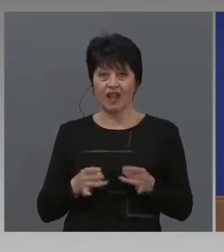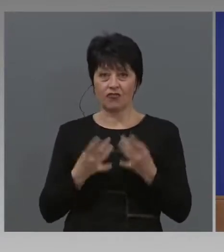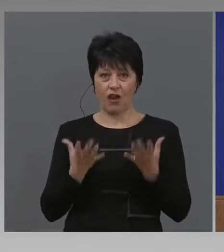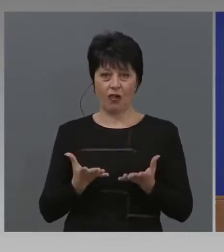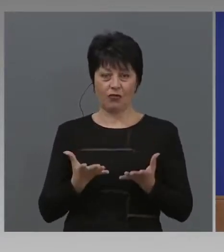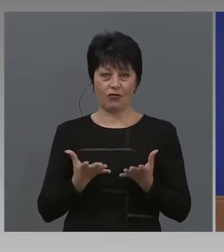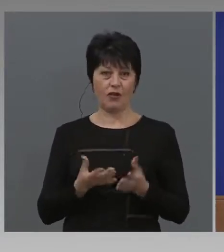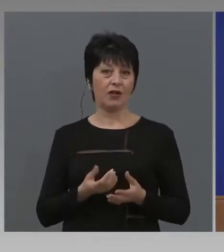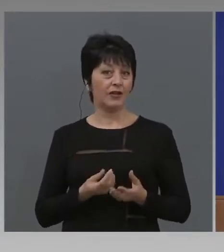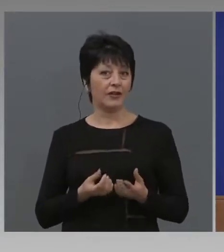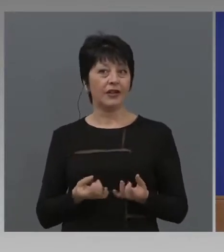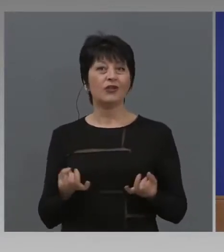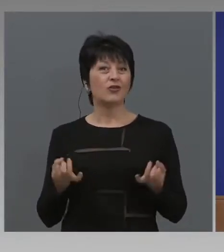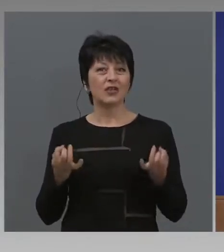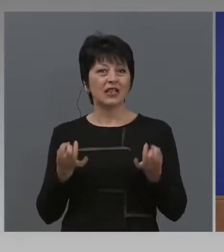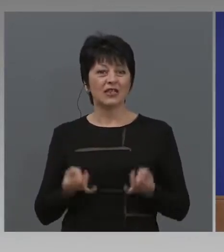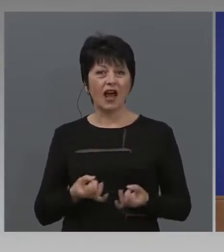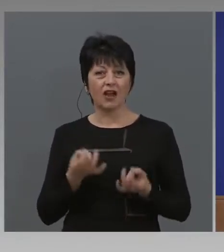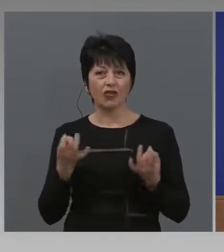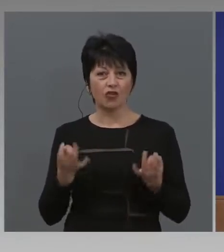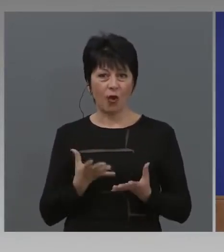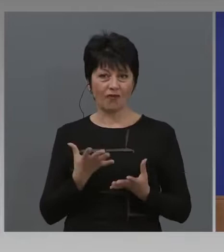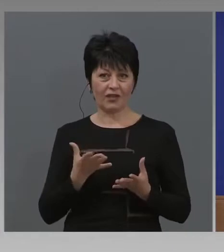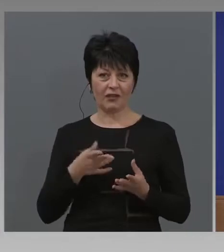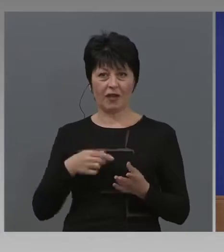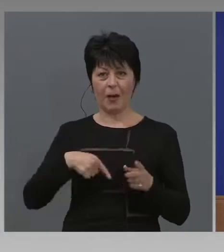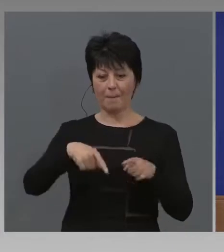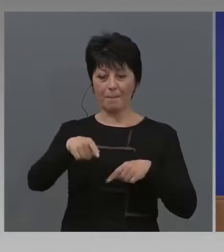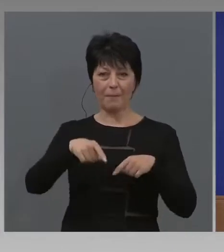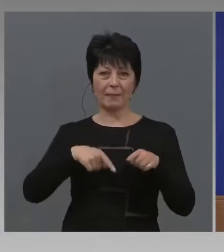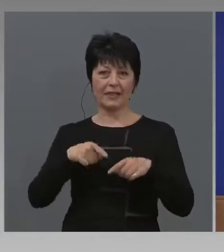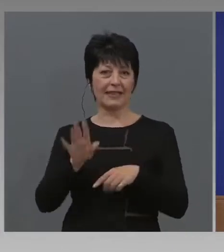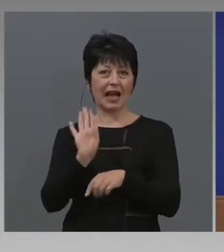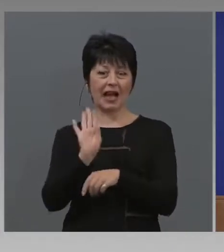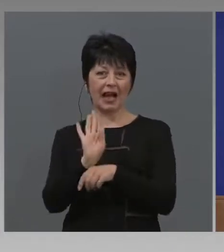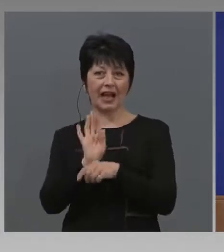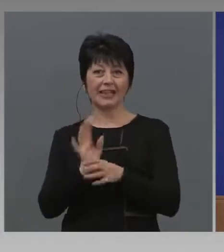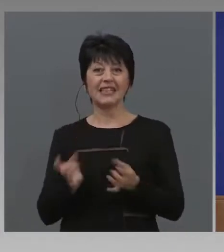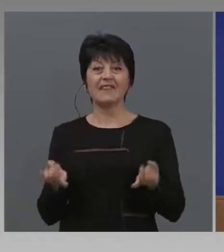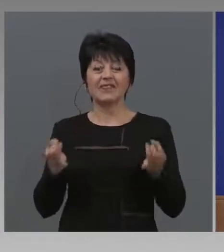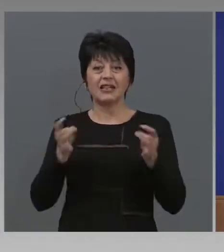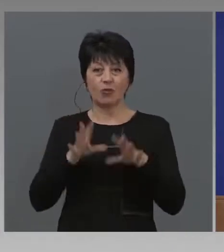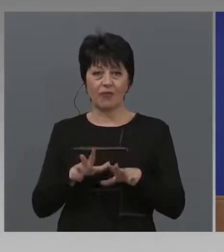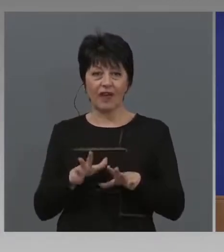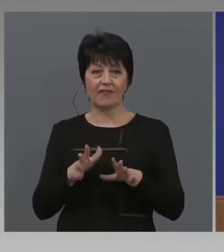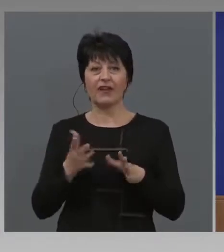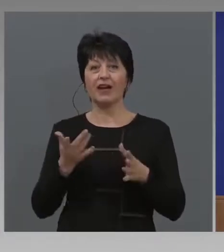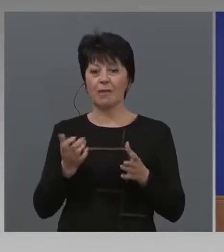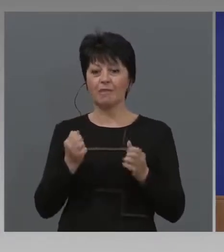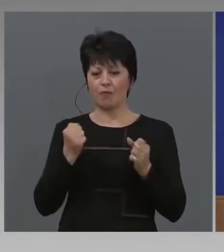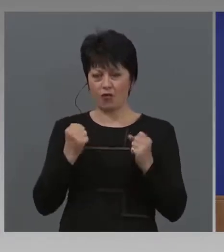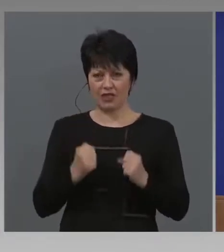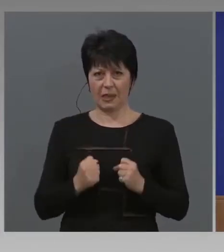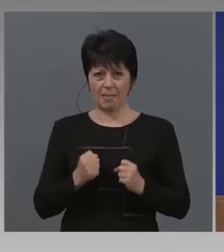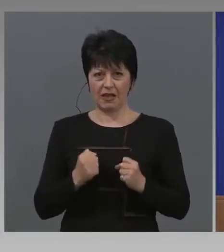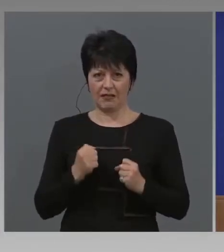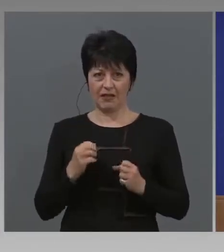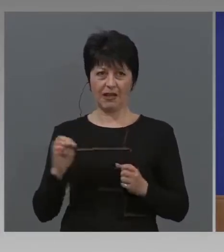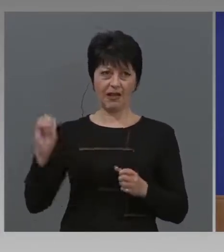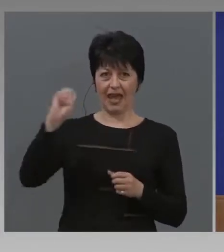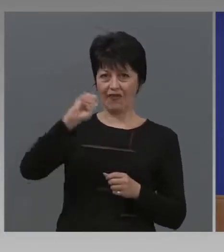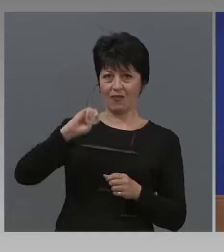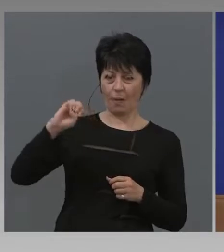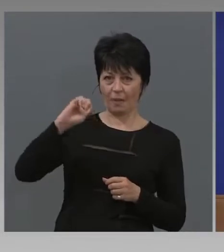с новата пътна карта за възстановяване, към по-устойчива, стабилна и справедлива Европа,